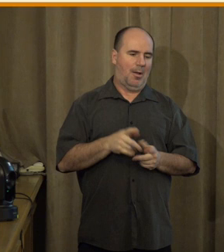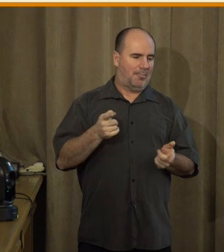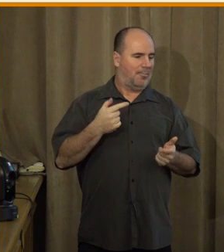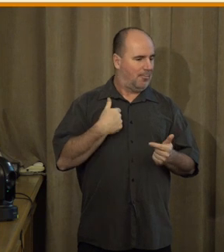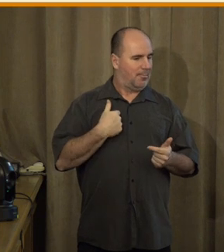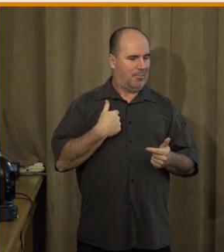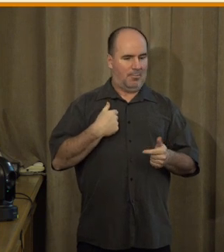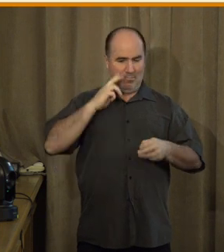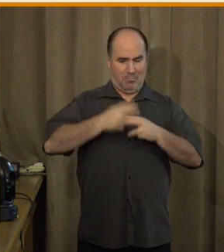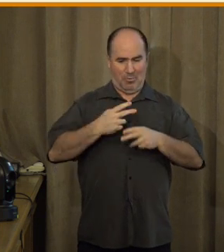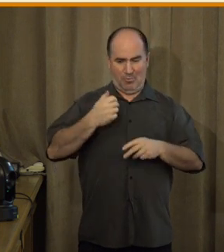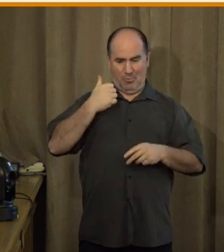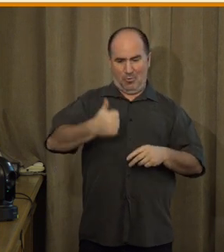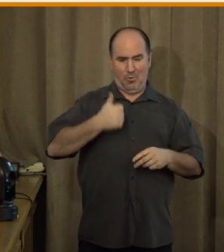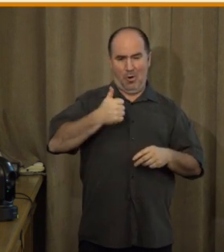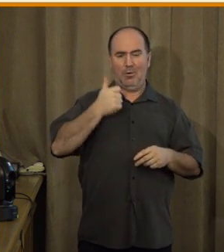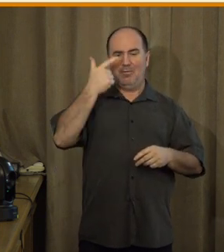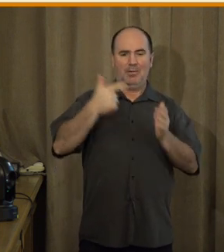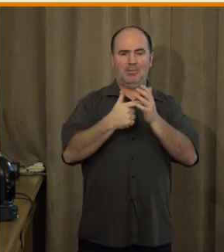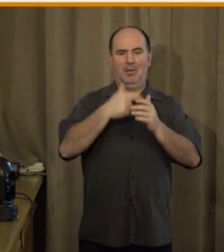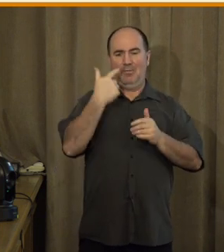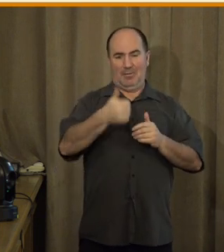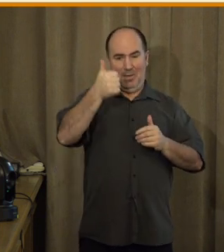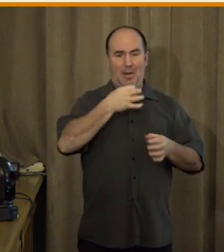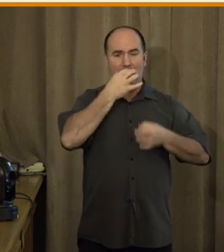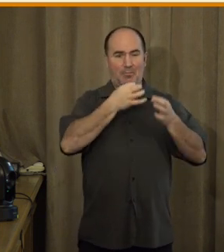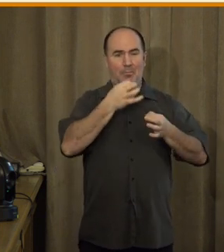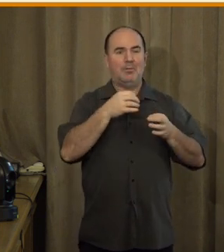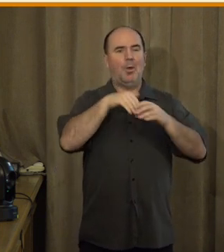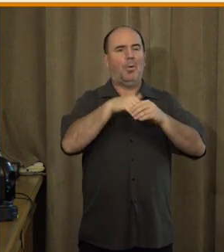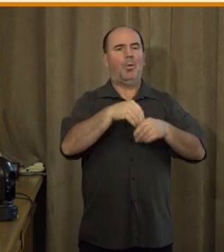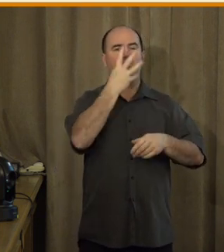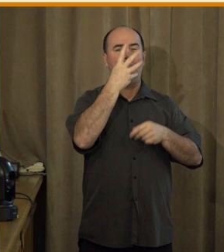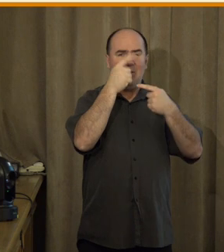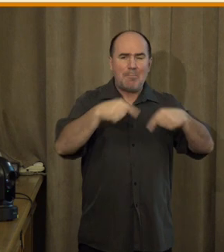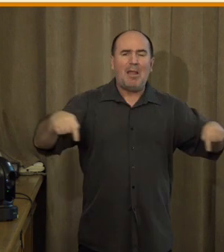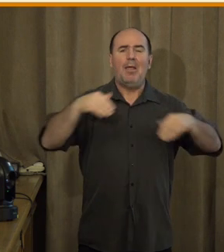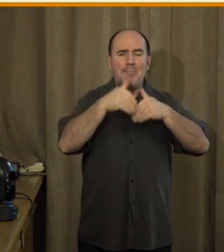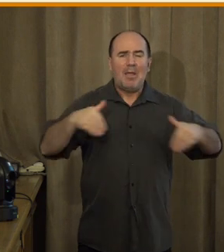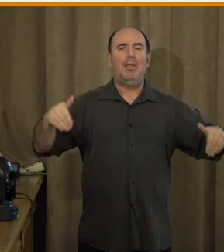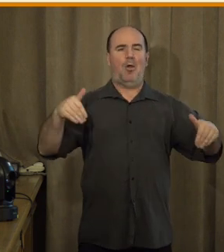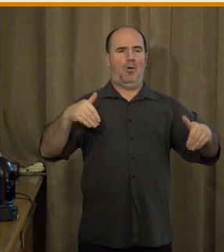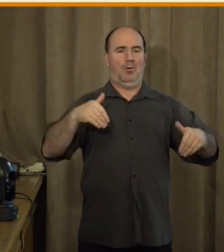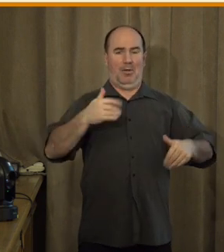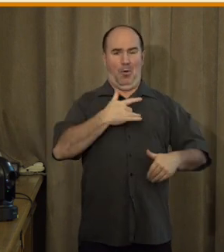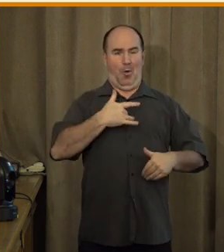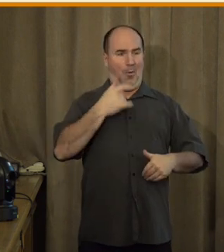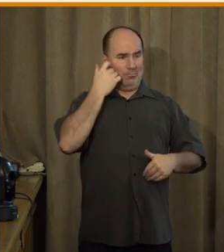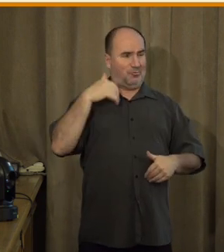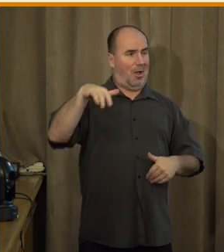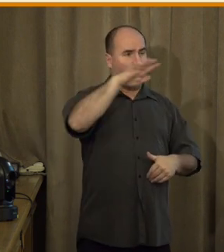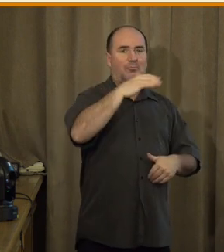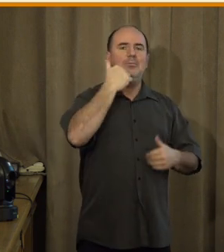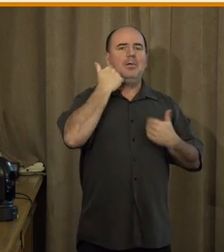poslední z roku 2021, teď už je mesím novější, tak 4 miliony občanů nemají základní digitální